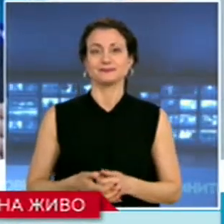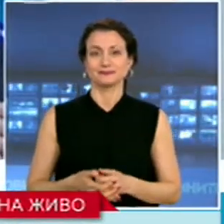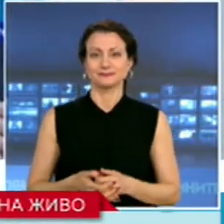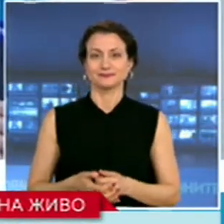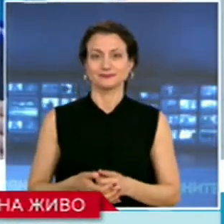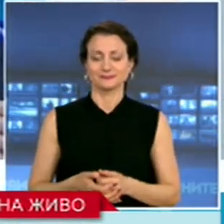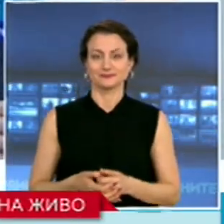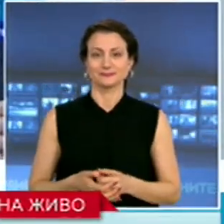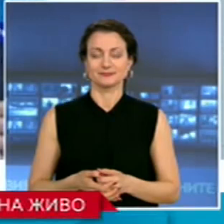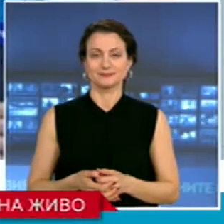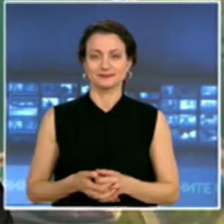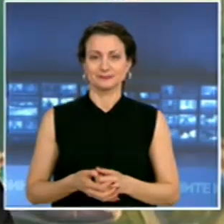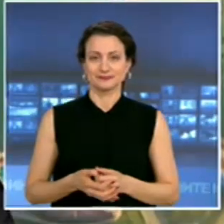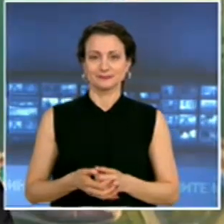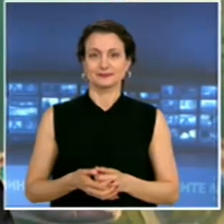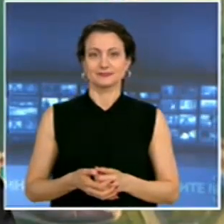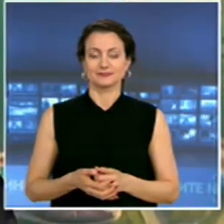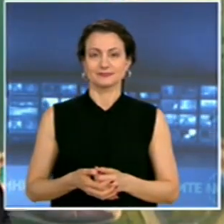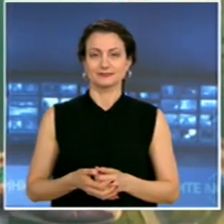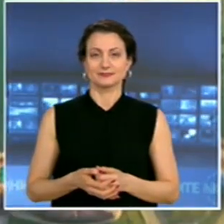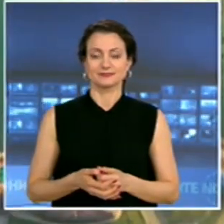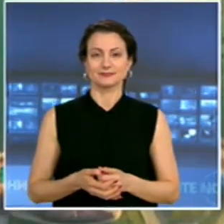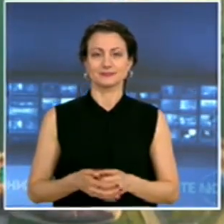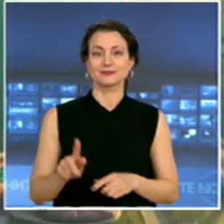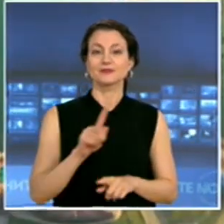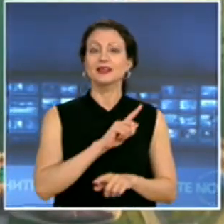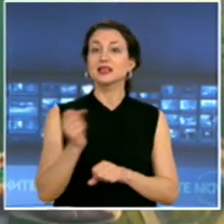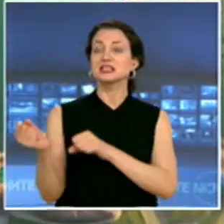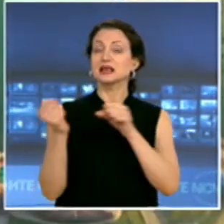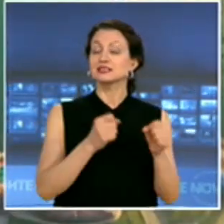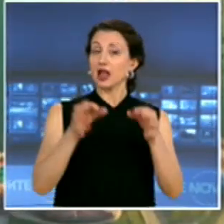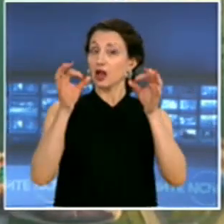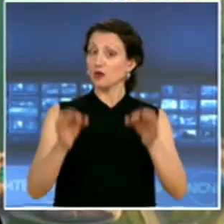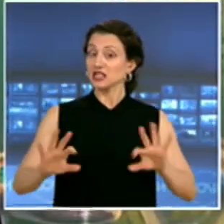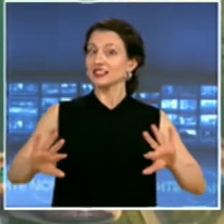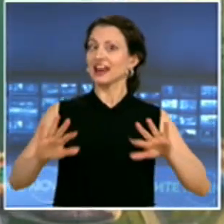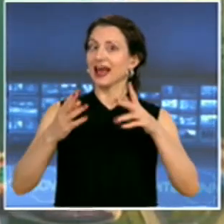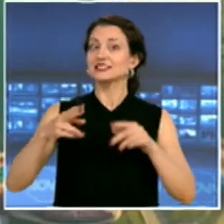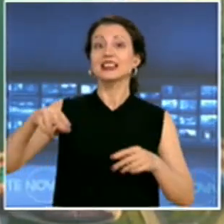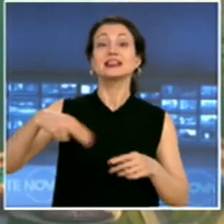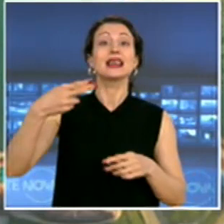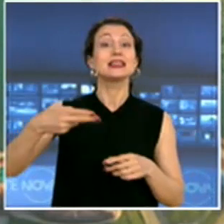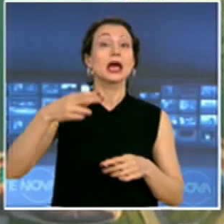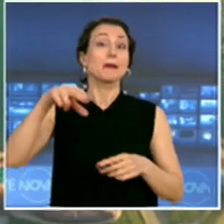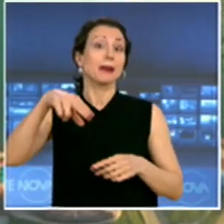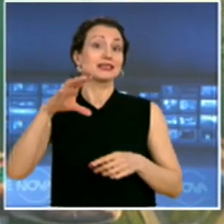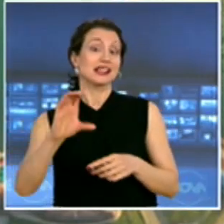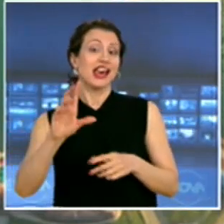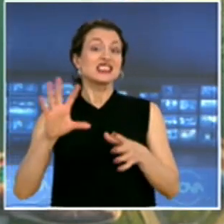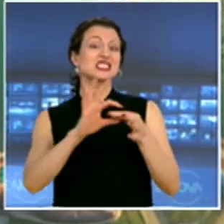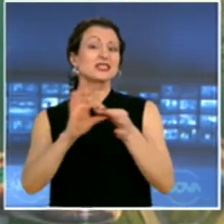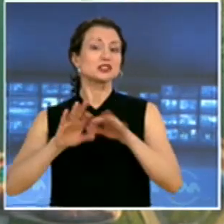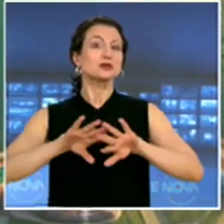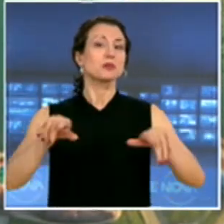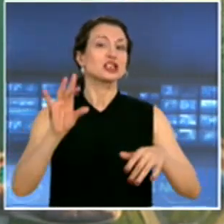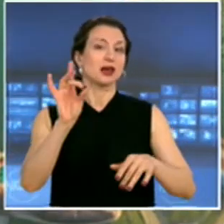от парка Росенец. Благодарим. Не закъсня и официалната реакция на ДПС за събитията на плажа Росенец. Пред